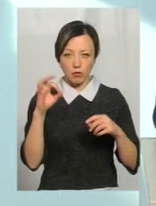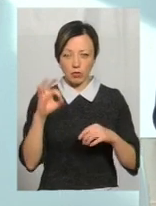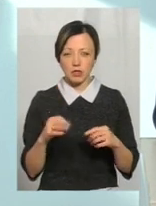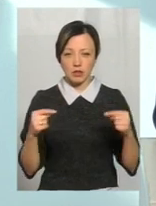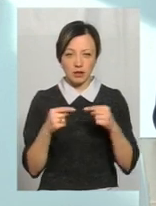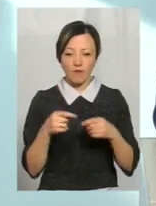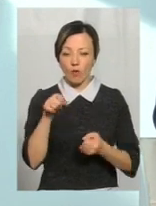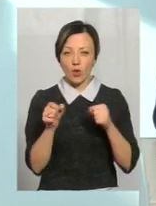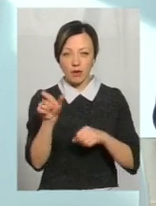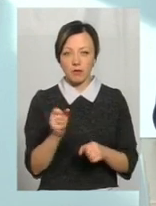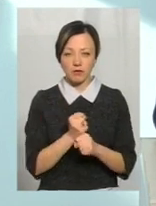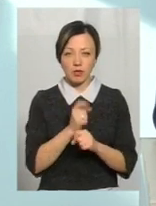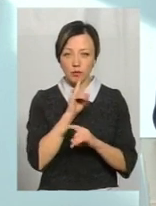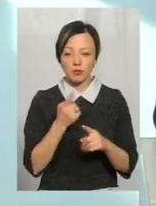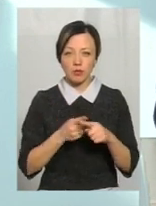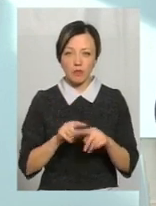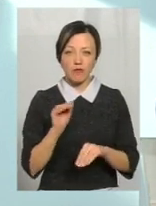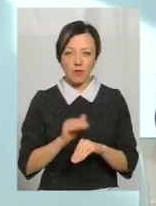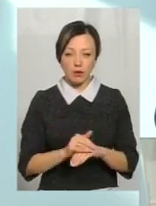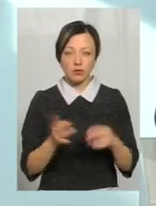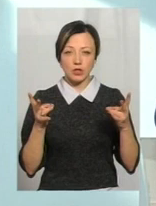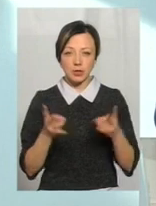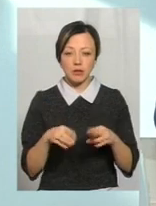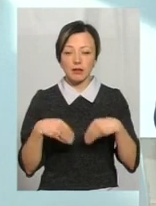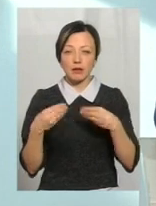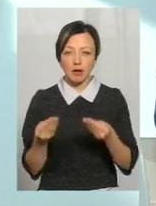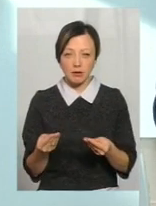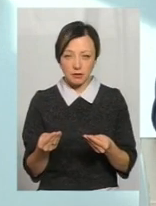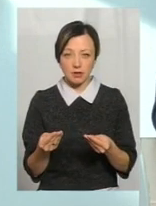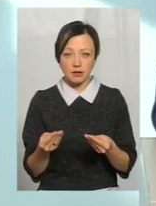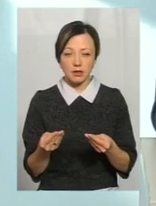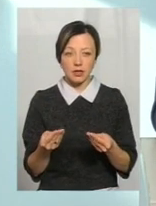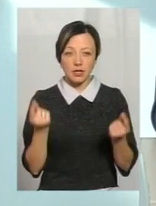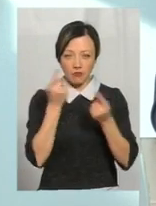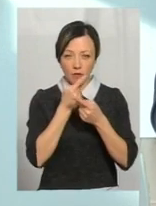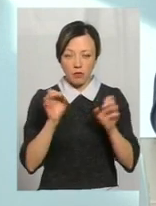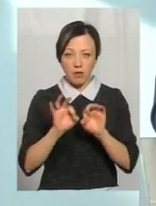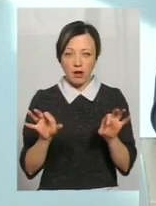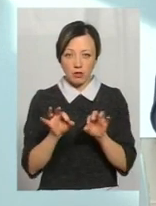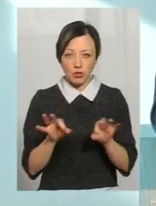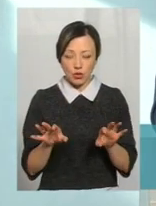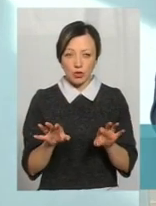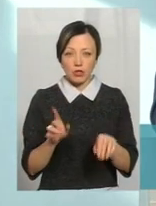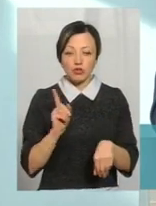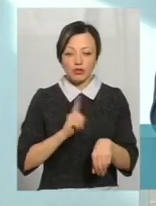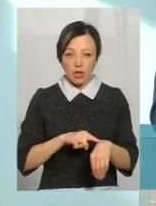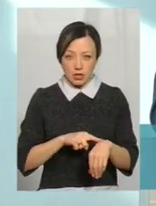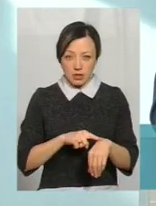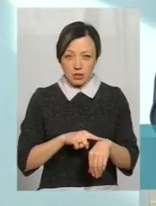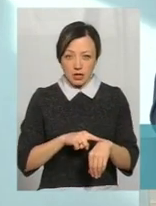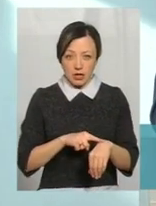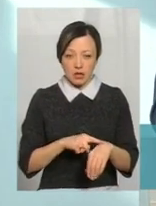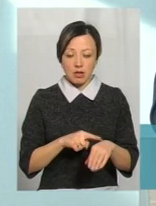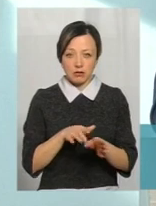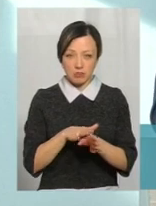нас не буде працювати. По даному факту, безпосередньо, потрібно надати інформацію, час, в який даний